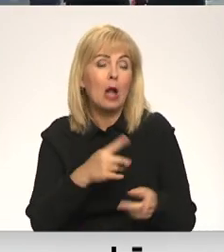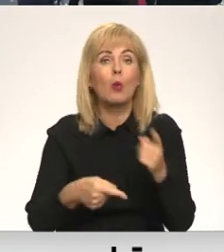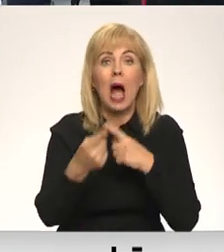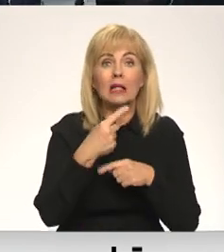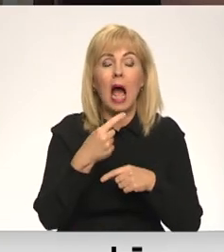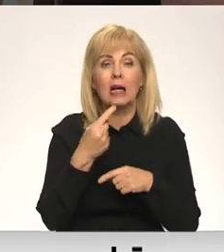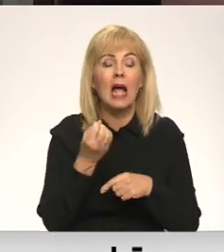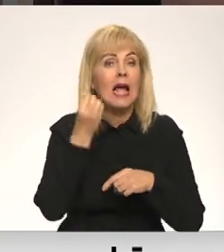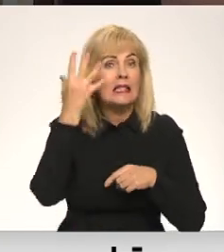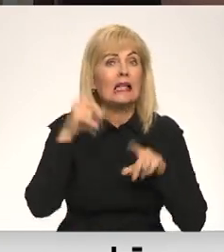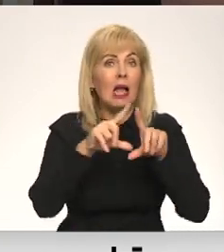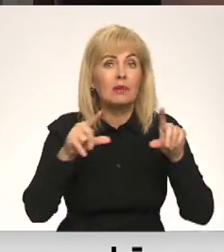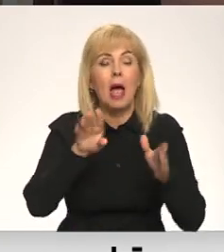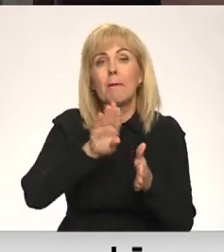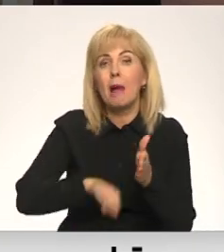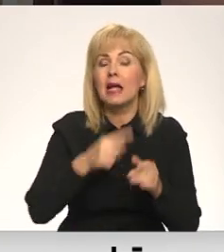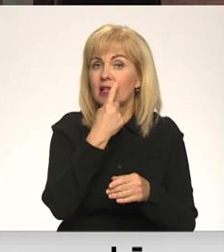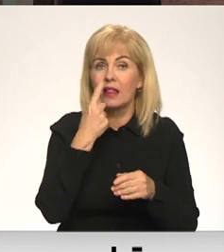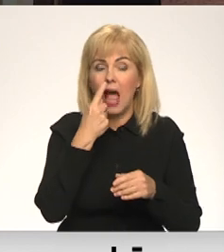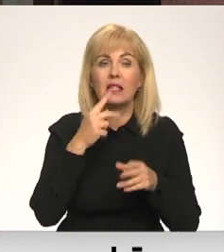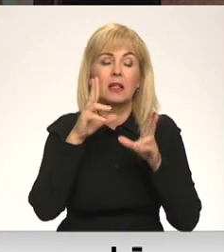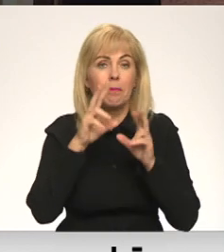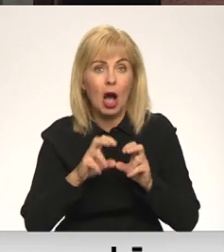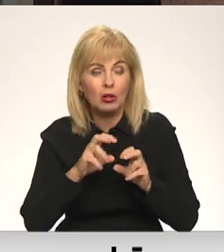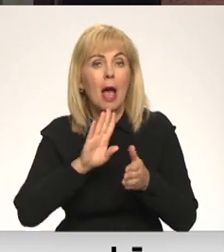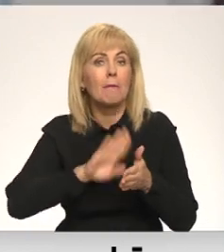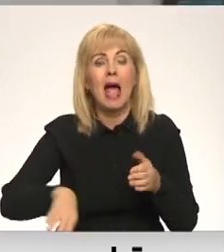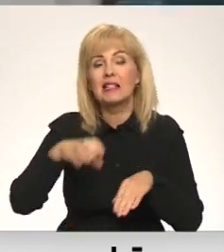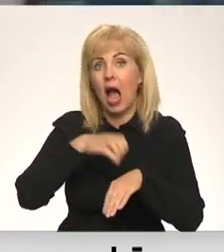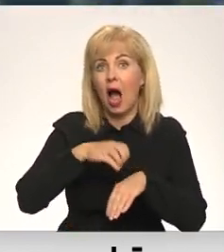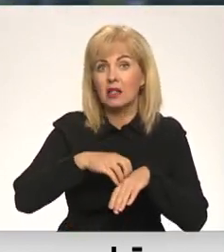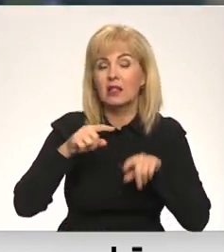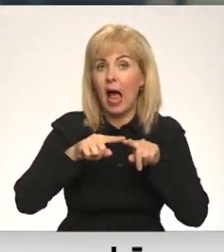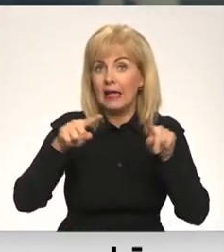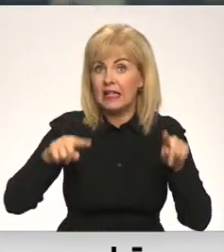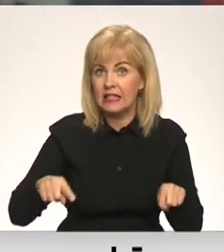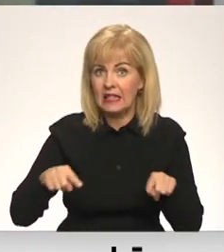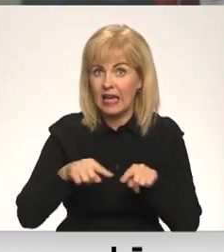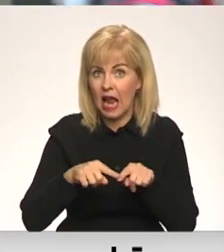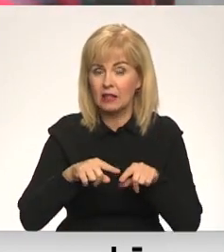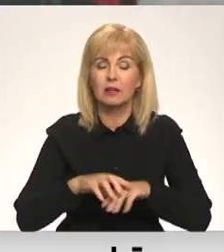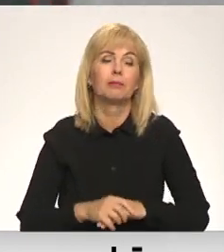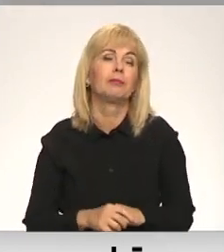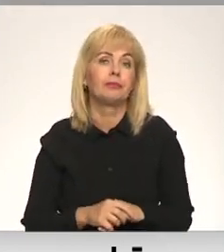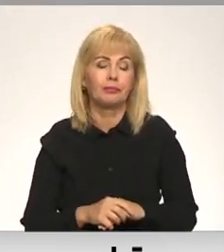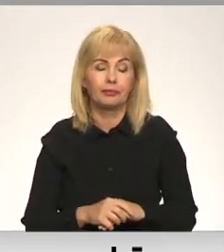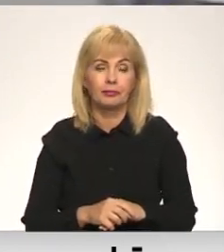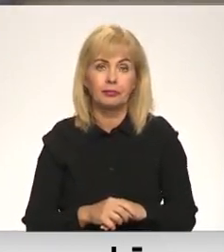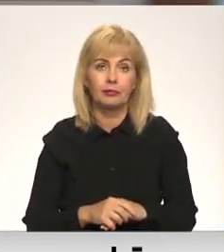izglītības iestādē bez testa veikšanas vai ārsta izzins. Iļie Kozins Mārtiņš Javods, Latvijas televīzija